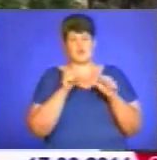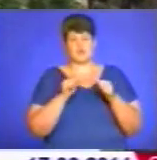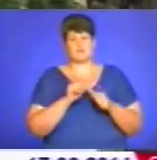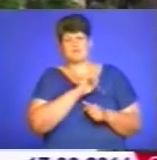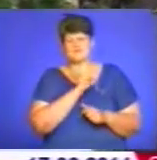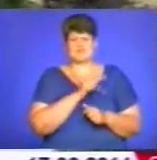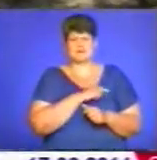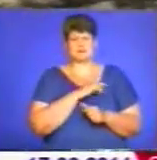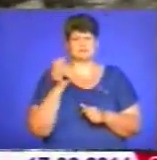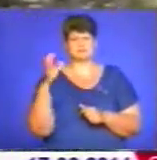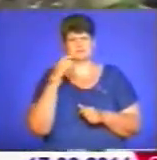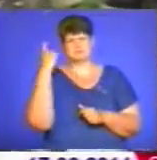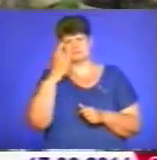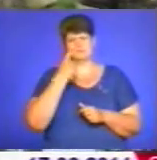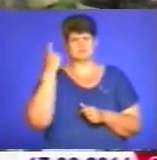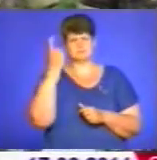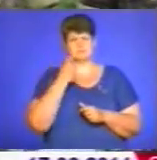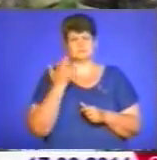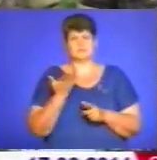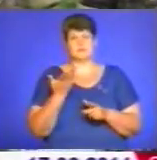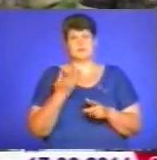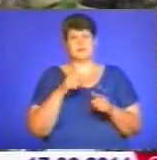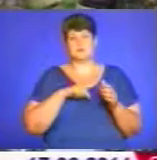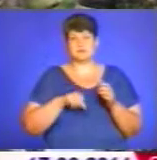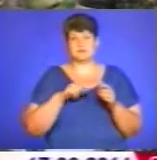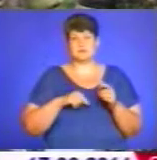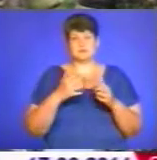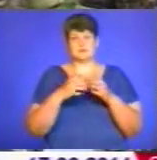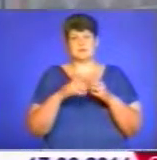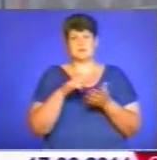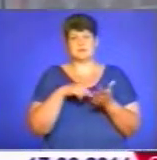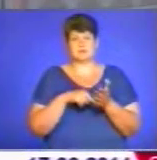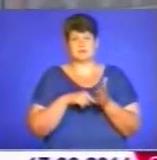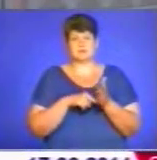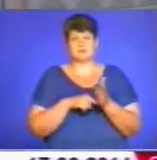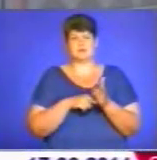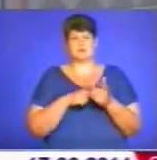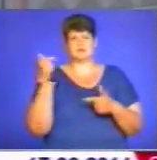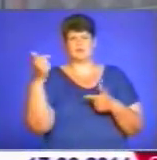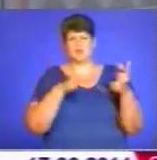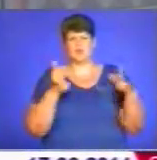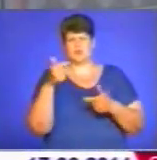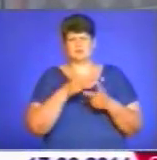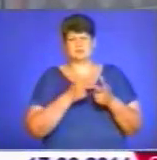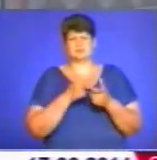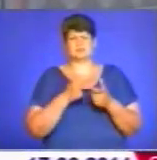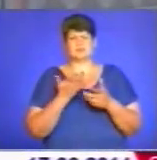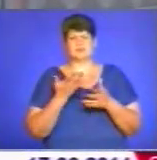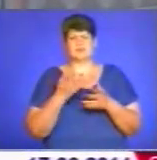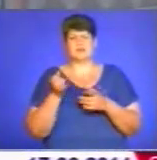сильного алкогольного сп'яніння справляли природну потребу посеред міста, лаялися відбірною російською лайкою і хамили перехожим.